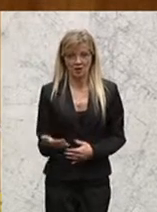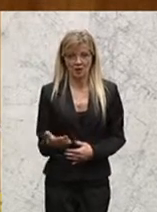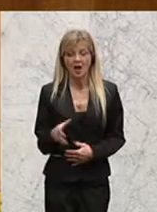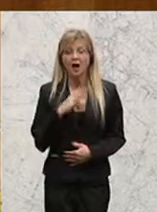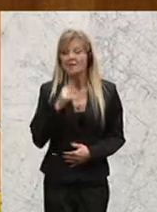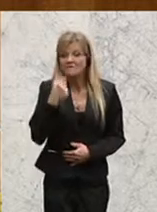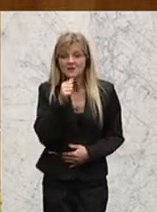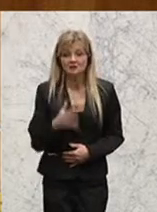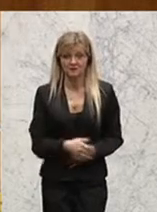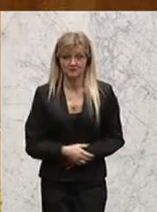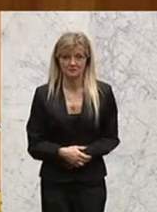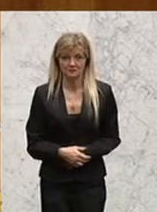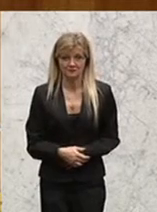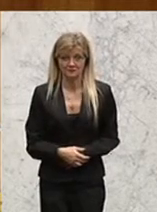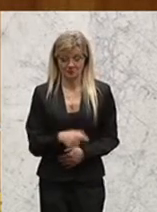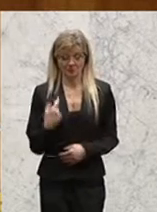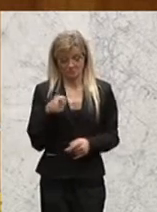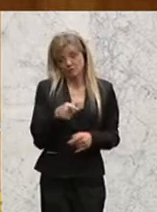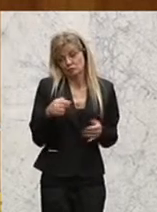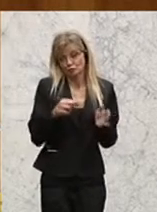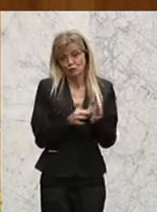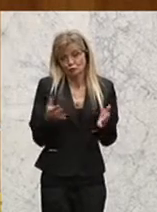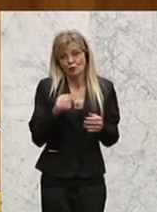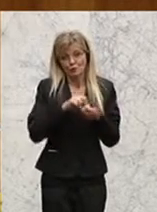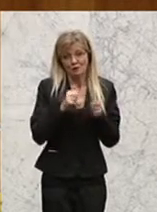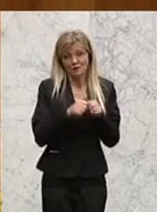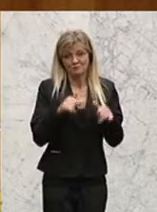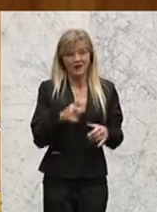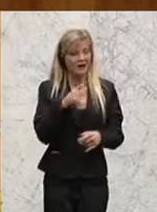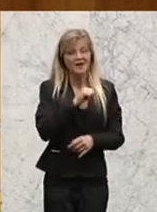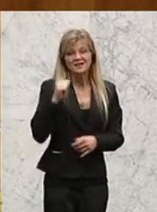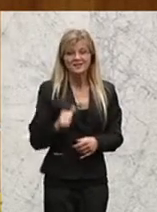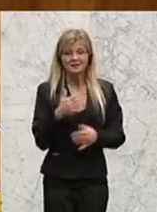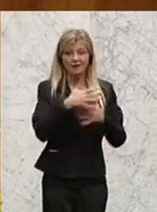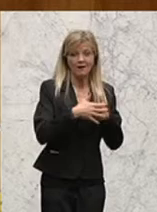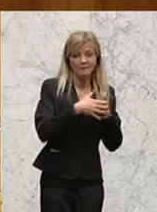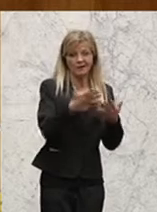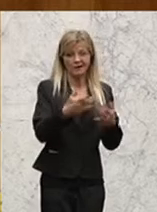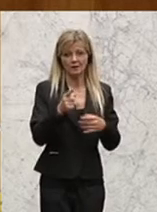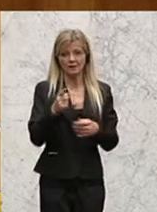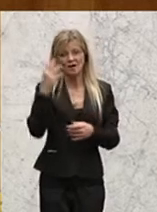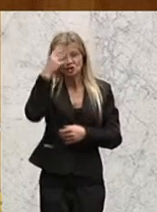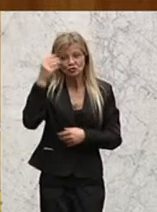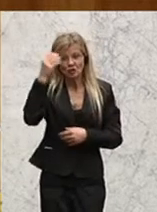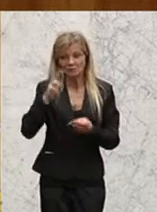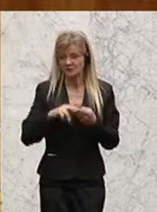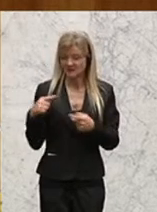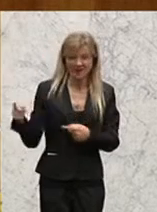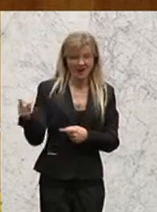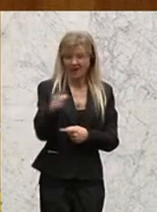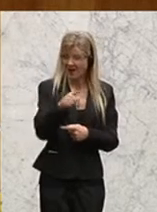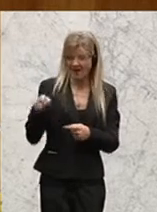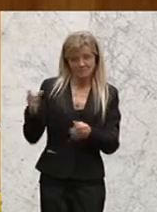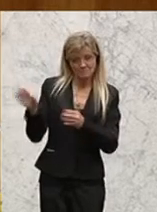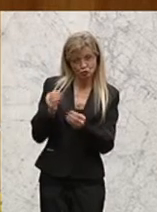Genau das ist der Punkt. Wir haben das Problem, dass die USA, China, Russland, Saudi-Arabien und diese Player in Wahrheit nicht